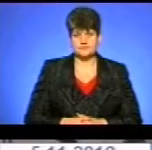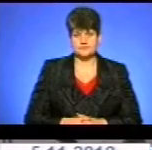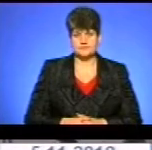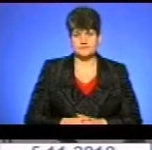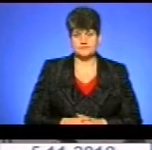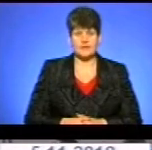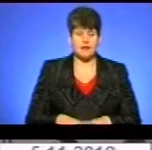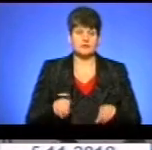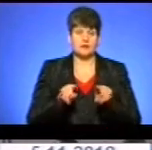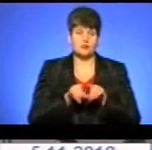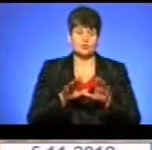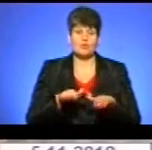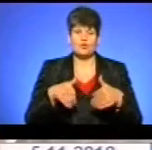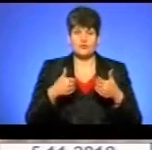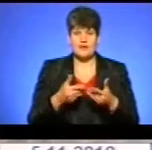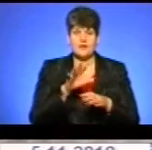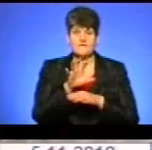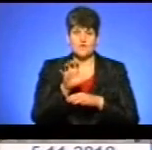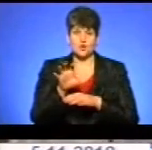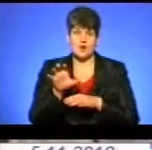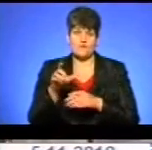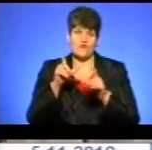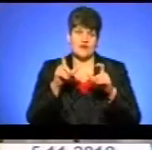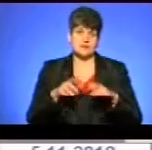А також пропонували фотографуватись.